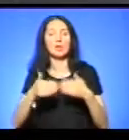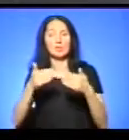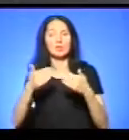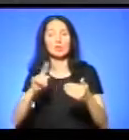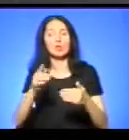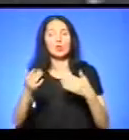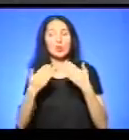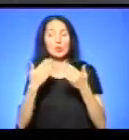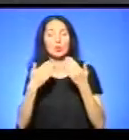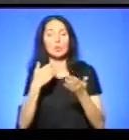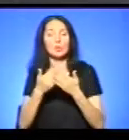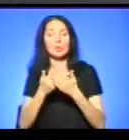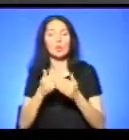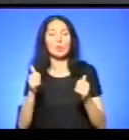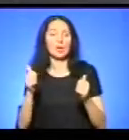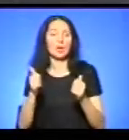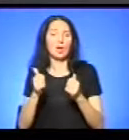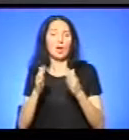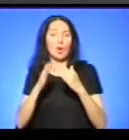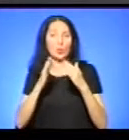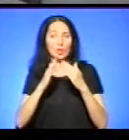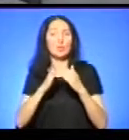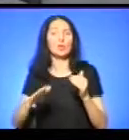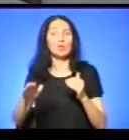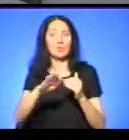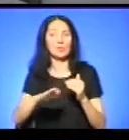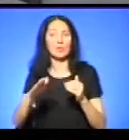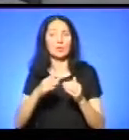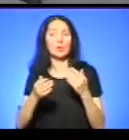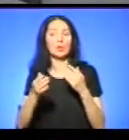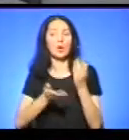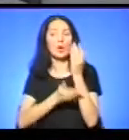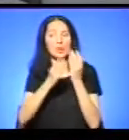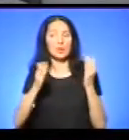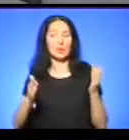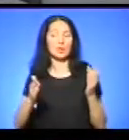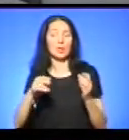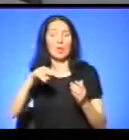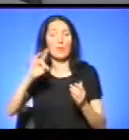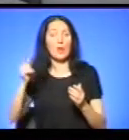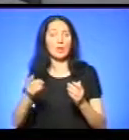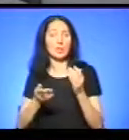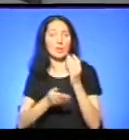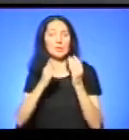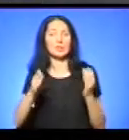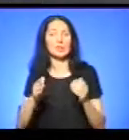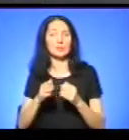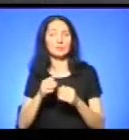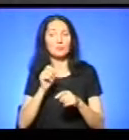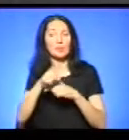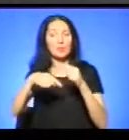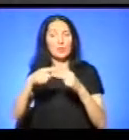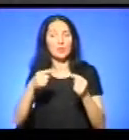стосується присадибних ділянок, що стосується зелених насаджень, що стосується лісів і об'єктів правозаповідного фонду. Будь-яка